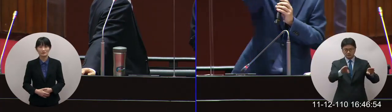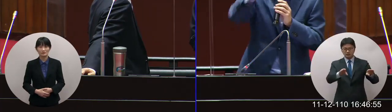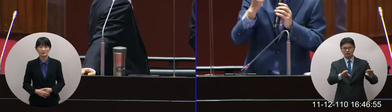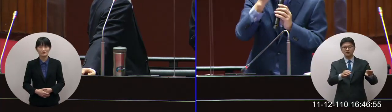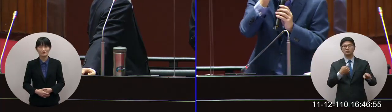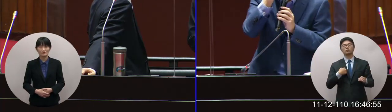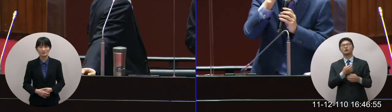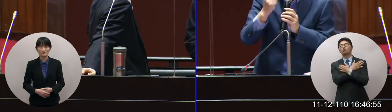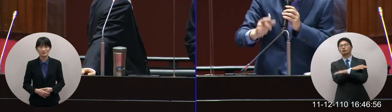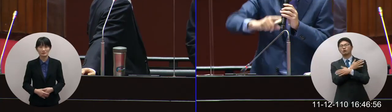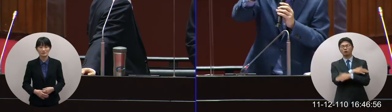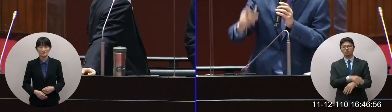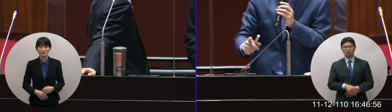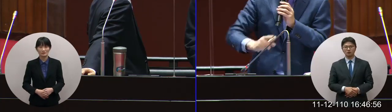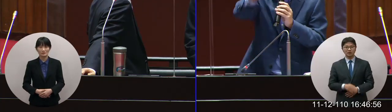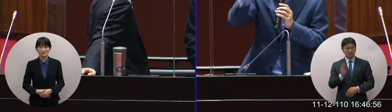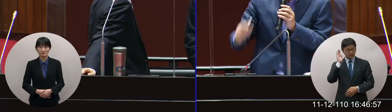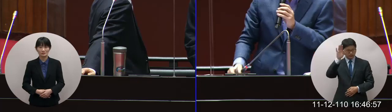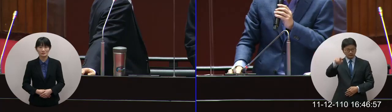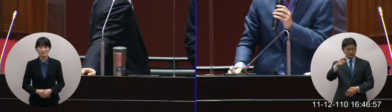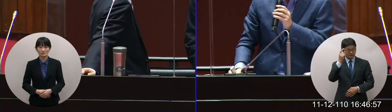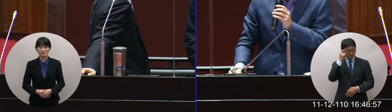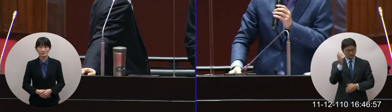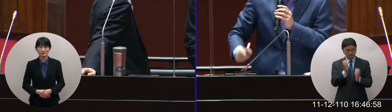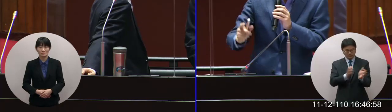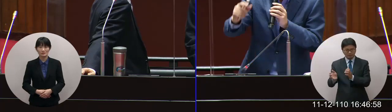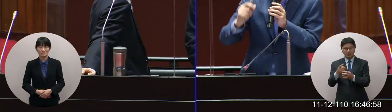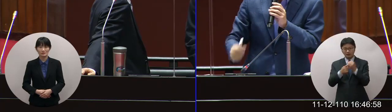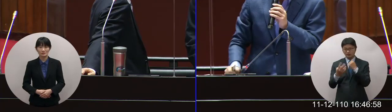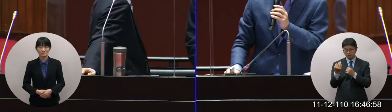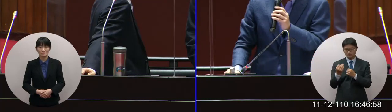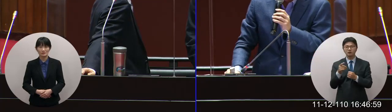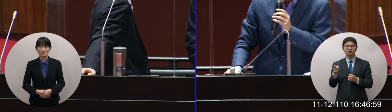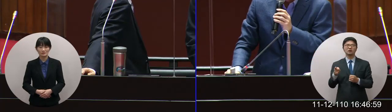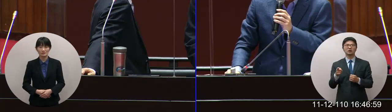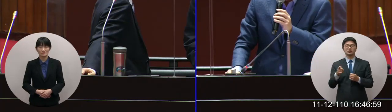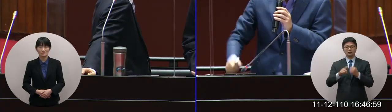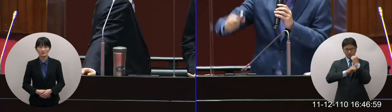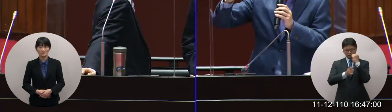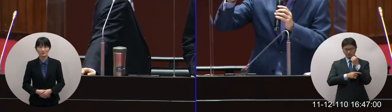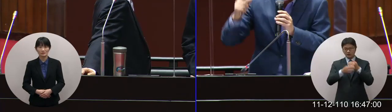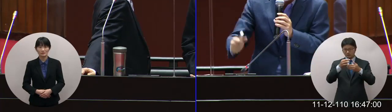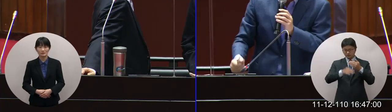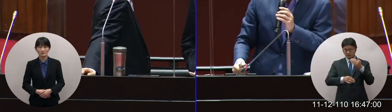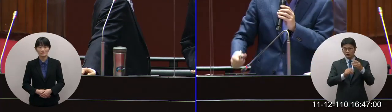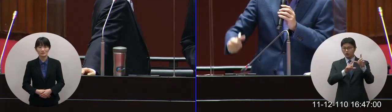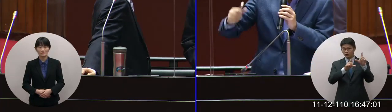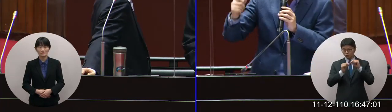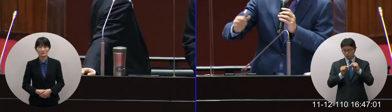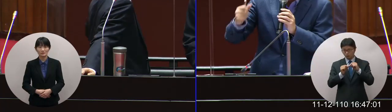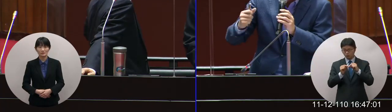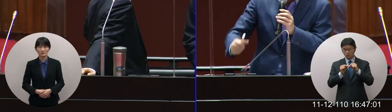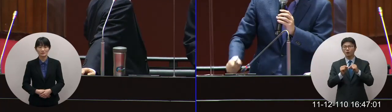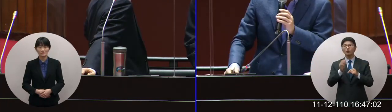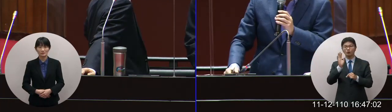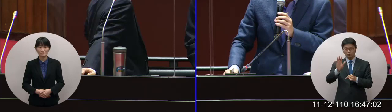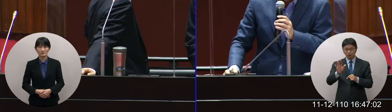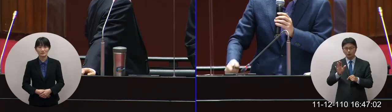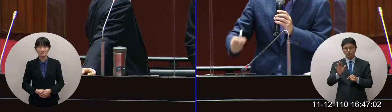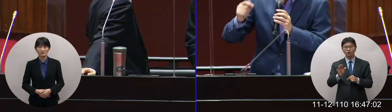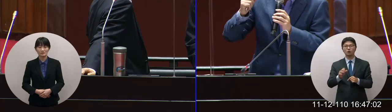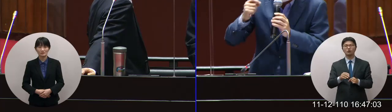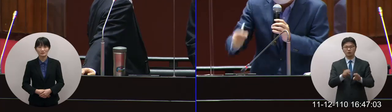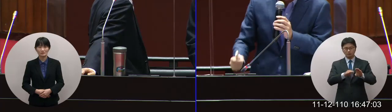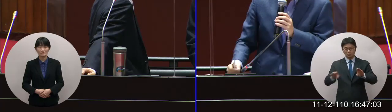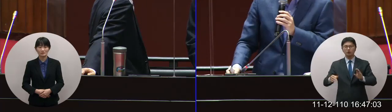管你未來要蓋什麼你要蓋多少你想多少就多少只要超越法定停車位我的天啊法定停車位是